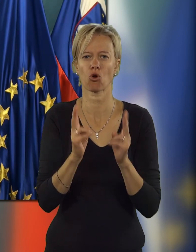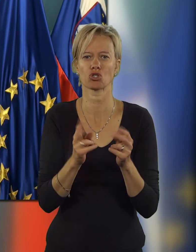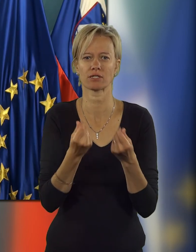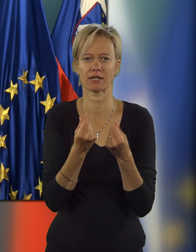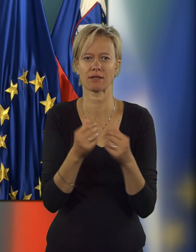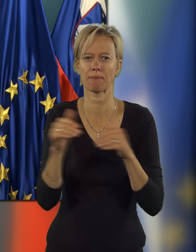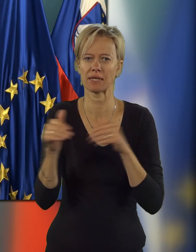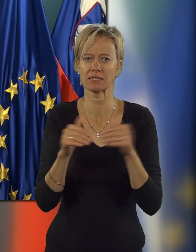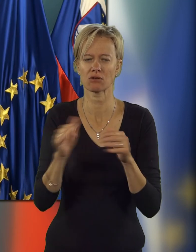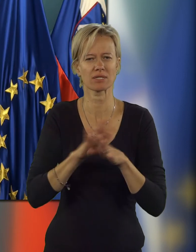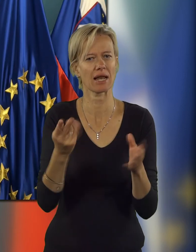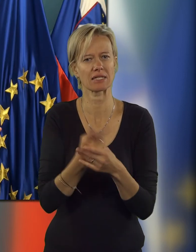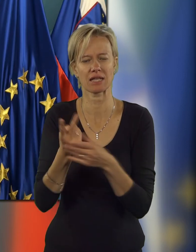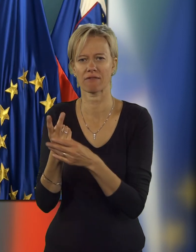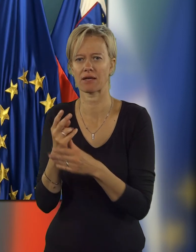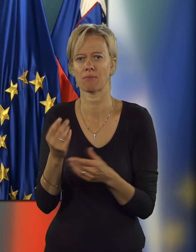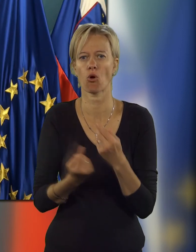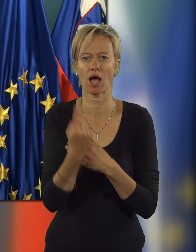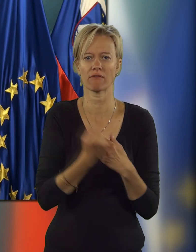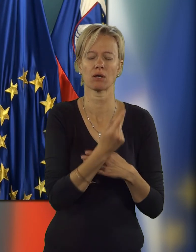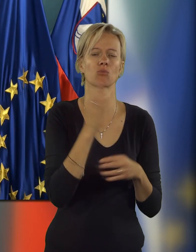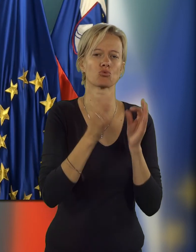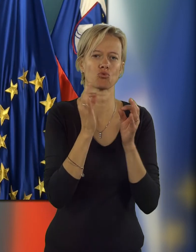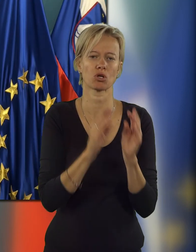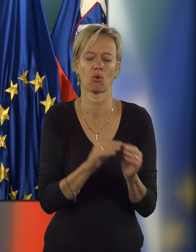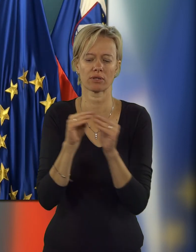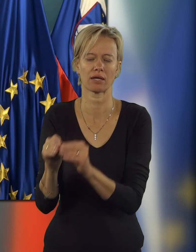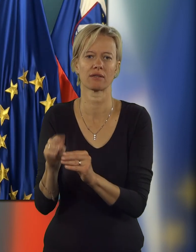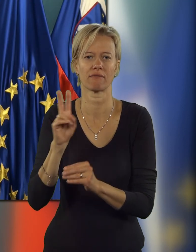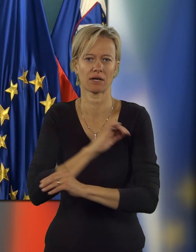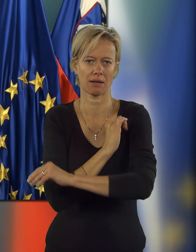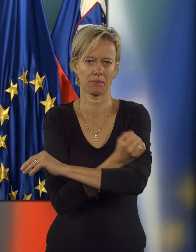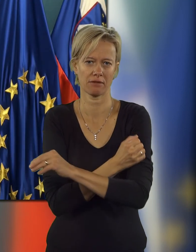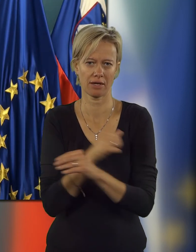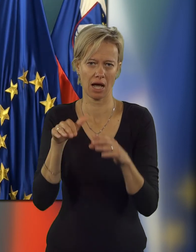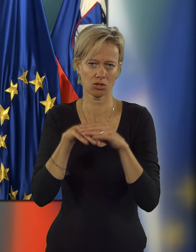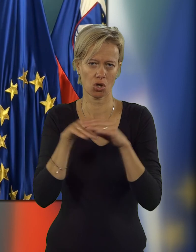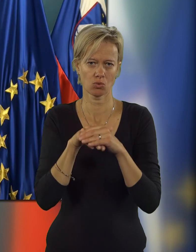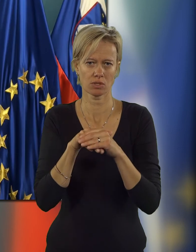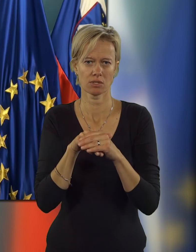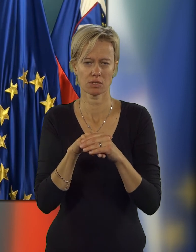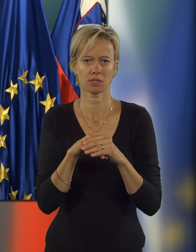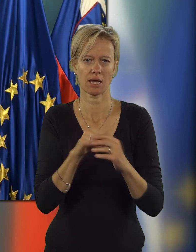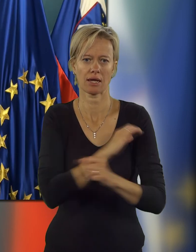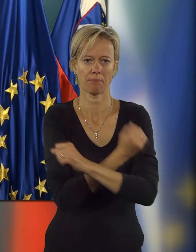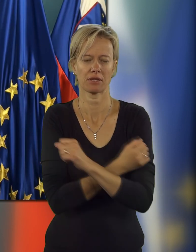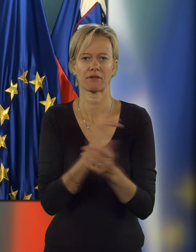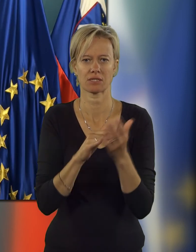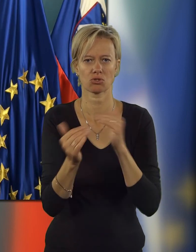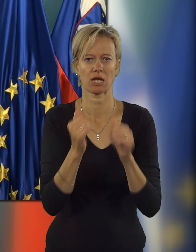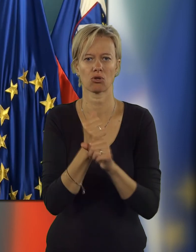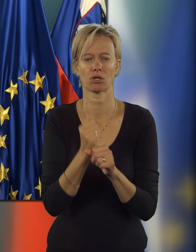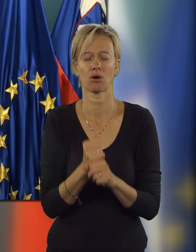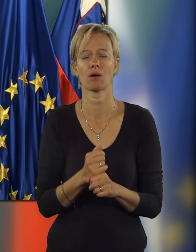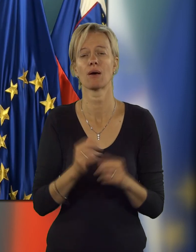razpoložljivih sredstev ministrstva, vse rezerve, ki se pojavljajo, poskušamo dati v krepitve, kadrovsko krepitve centrov za